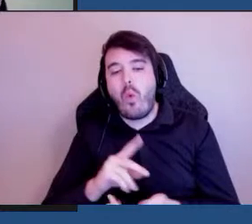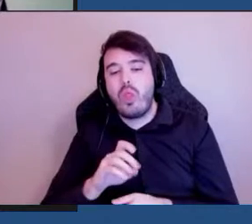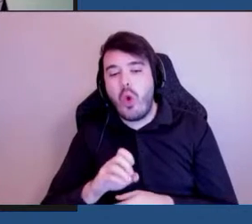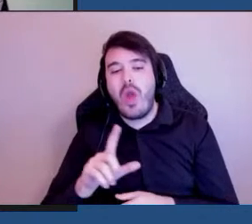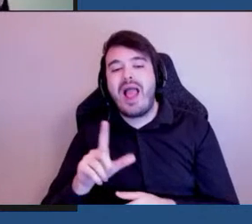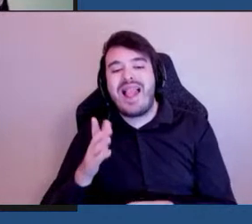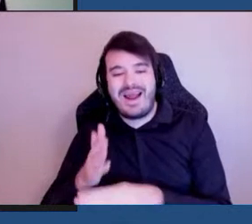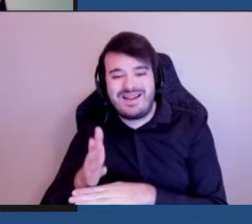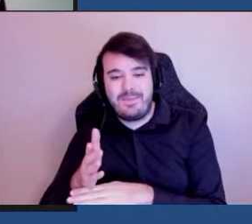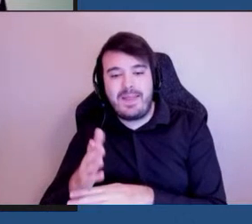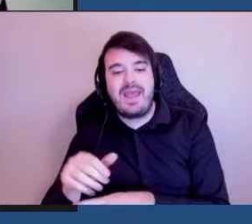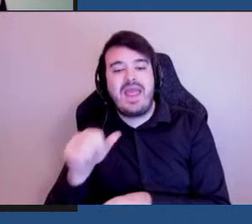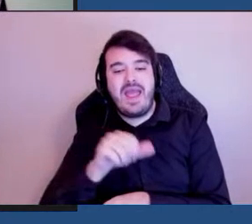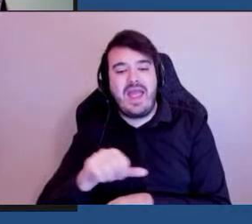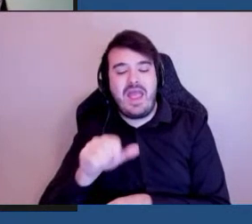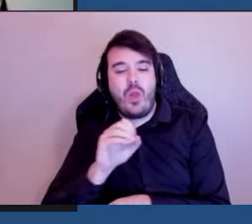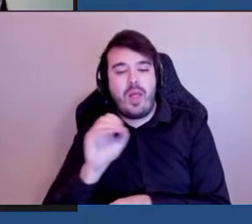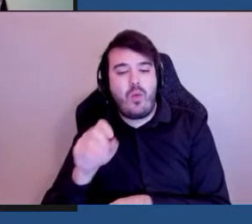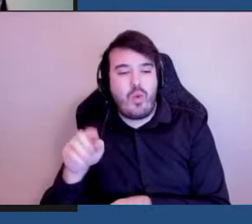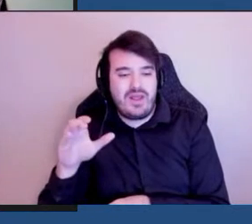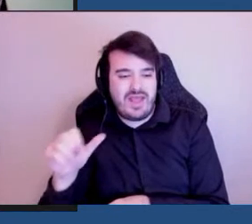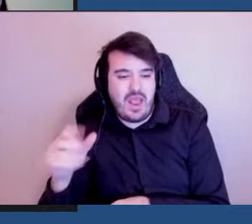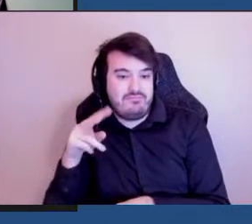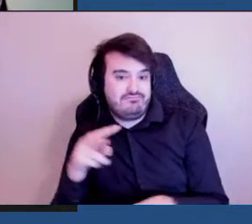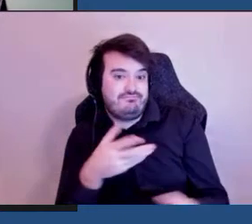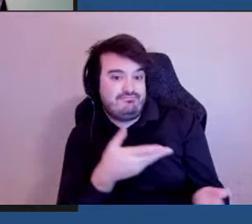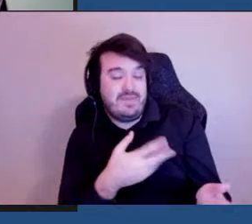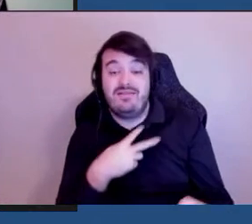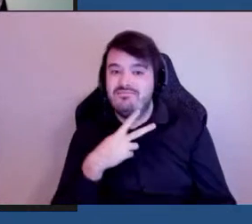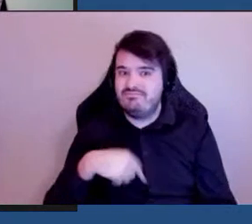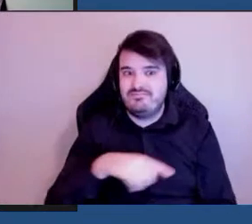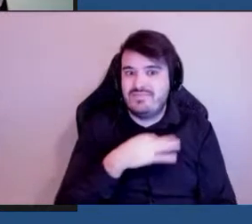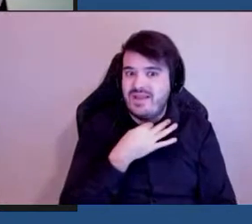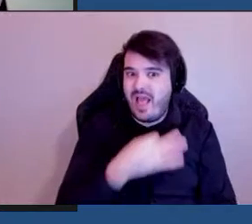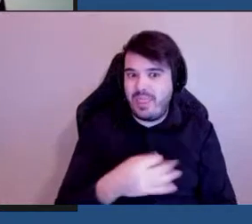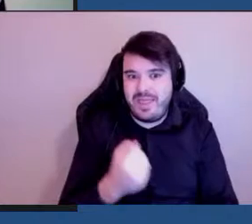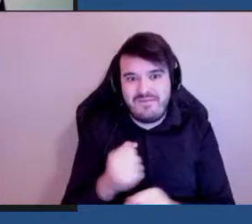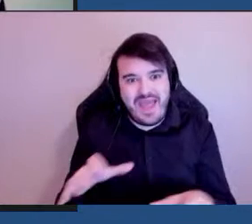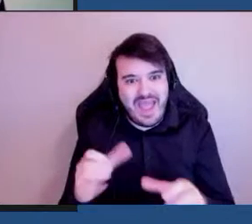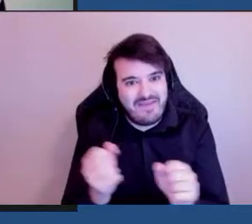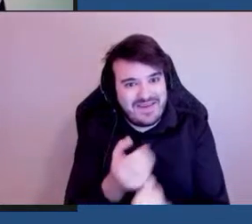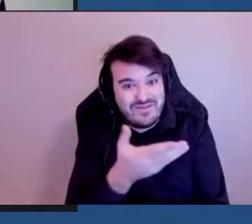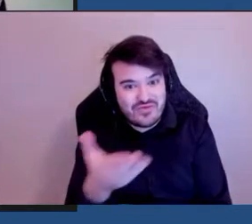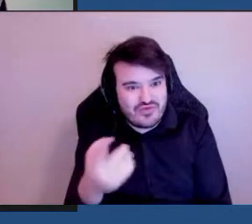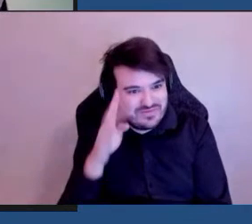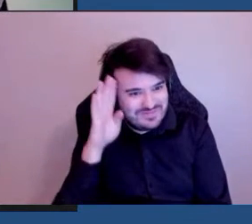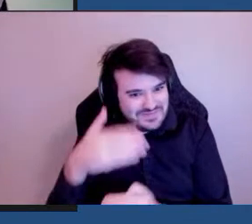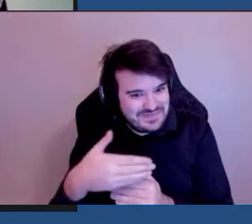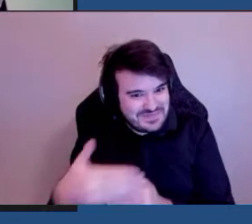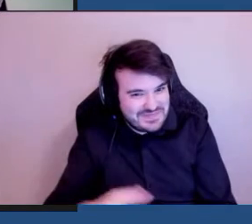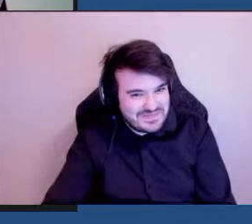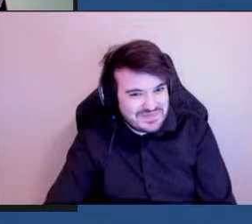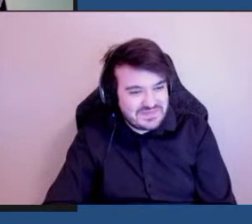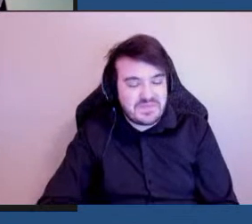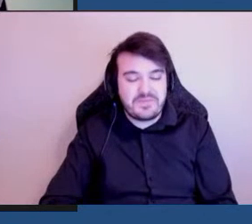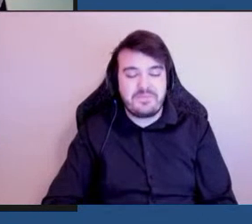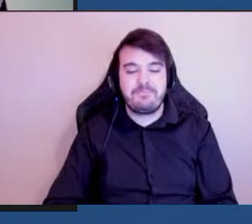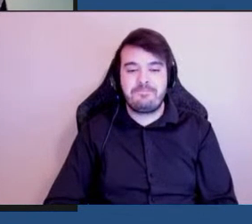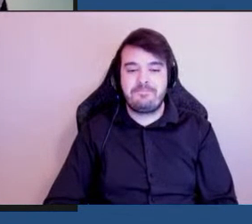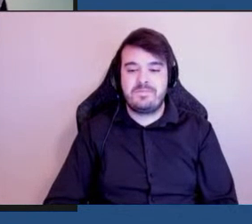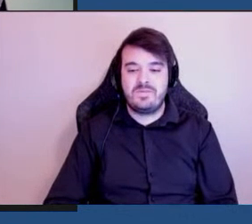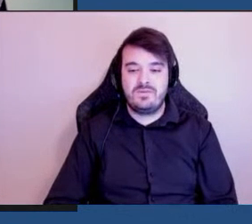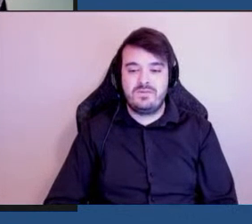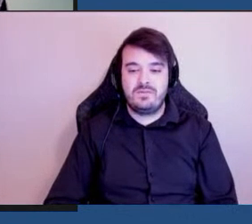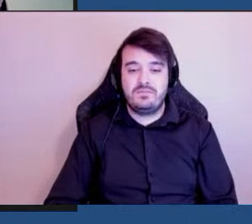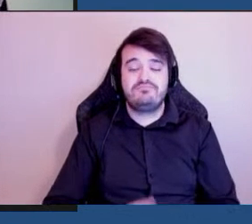'accessibilité arrobas ottawa.ca on a très hâte de travailler avec vous à l'avenir comme on a déjà dit